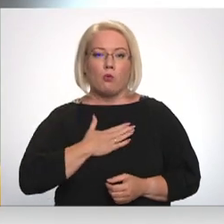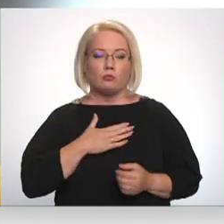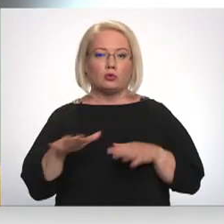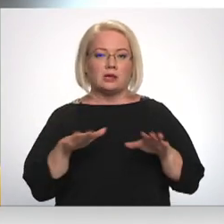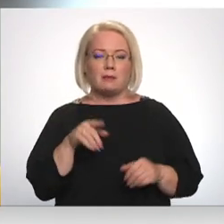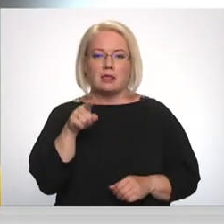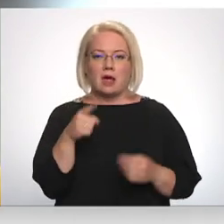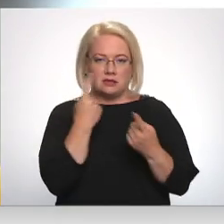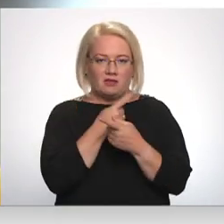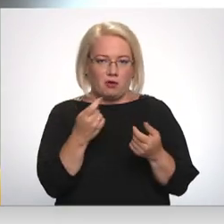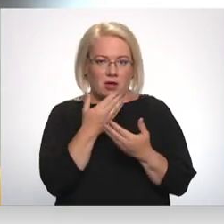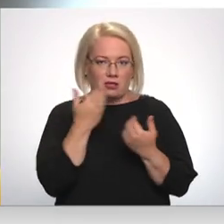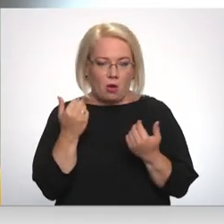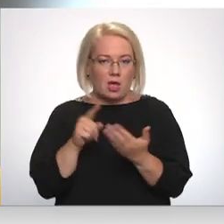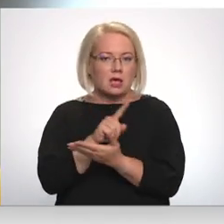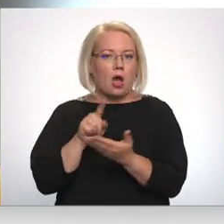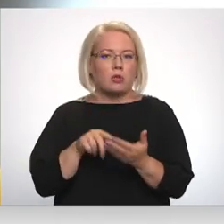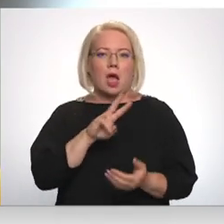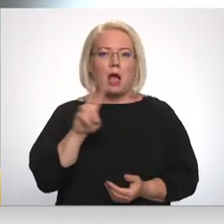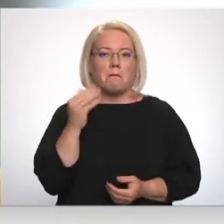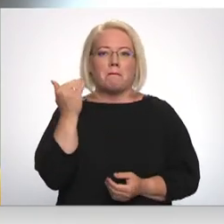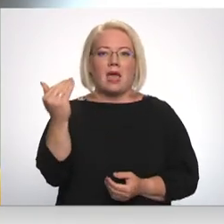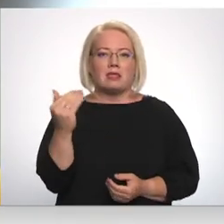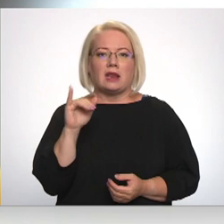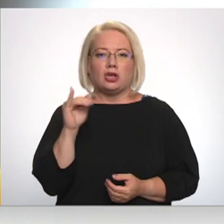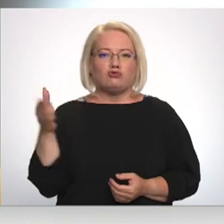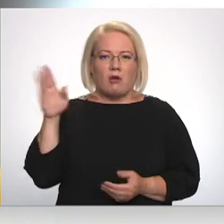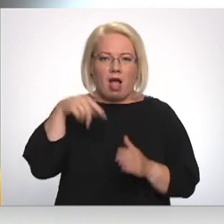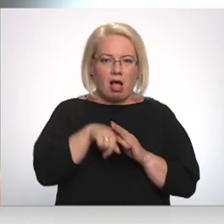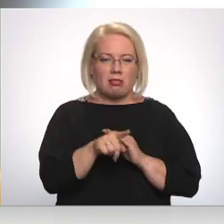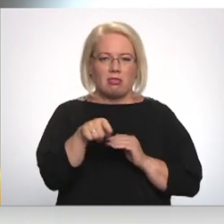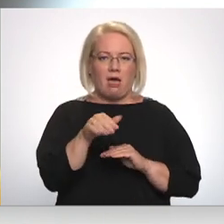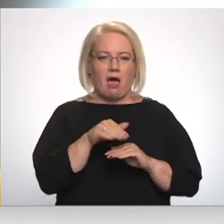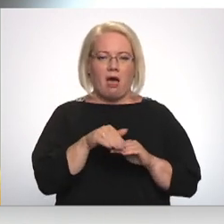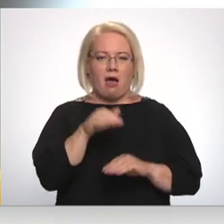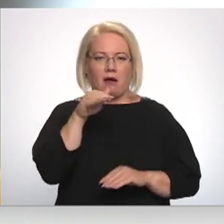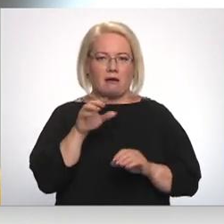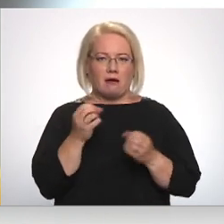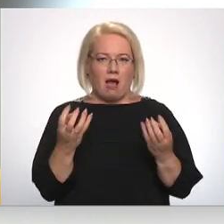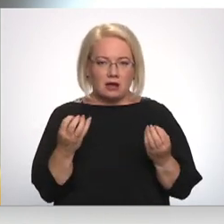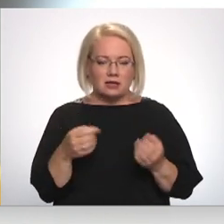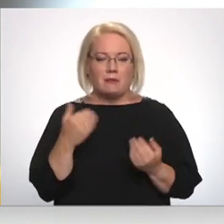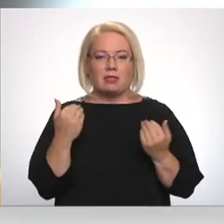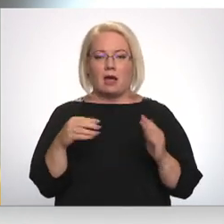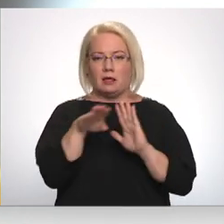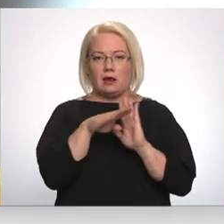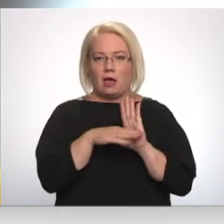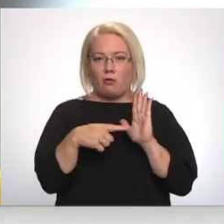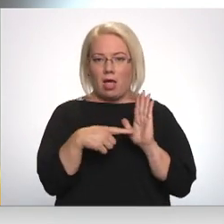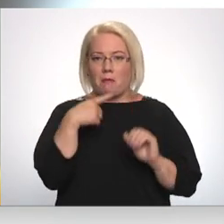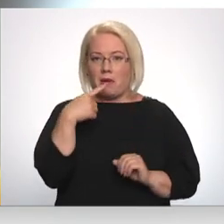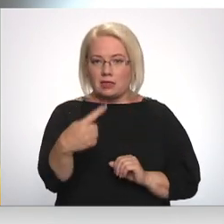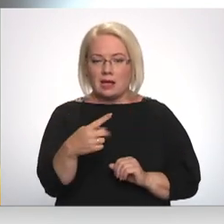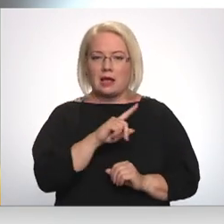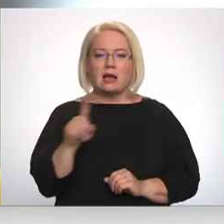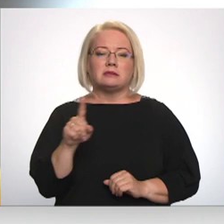informācija, jautājiet viņiem, kam tad pieder tā gāze. Šajā brīdī regulējums ir paredzēts tāds, kas pasargās